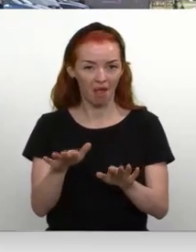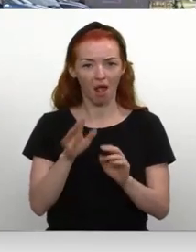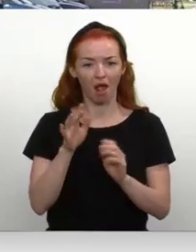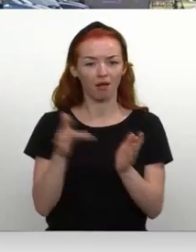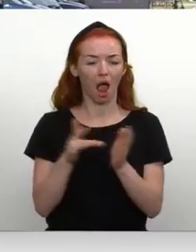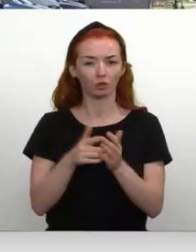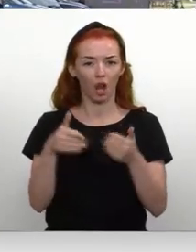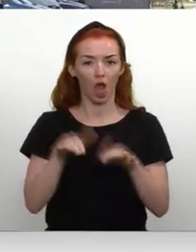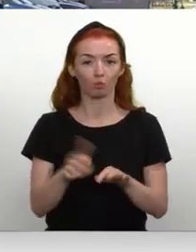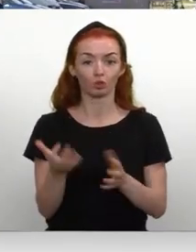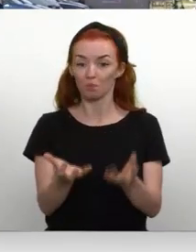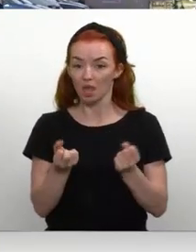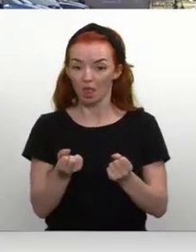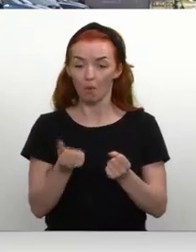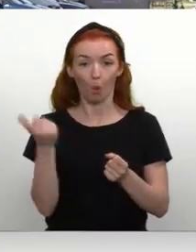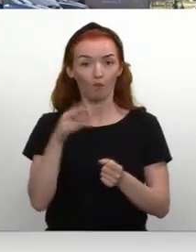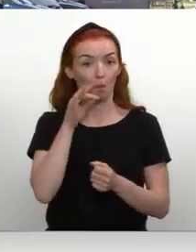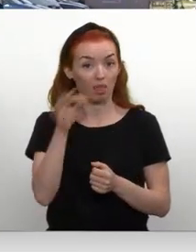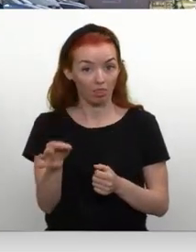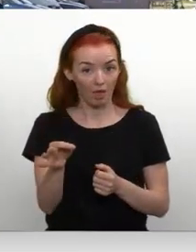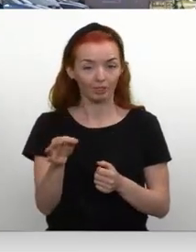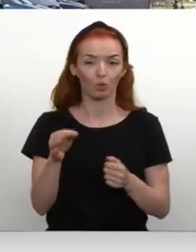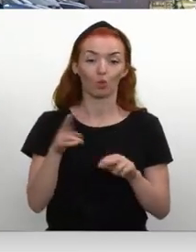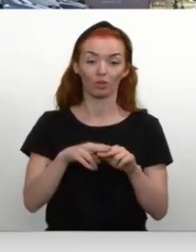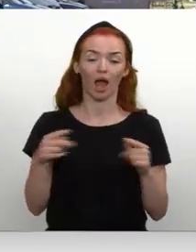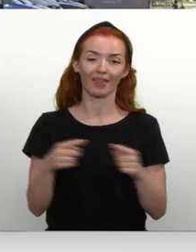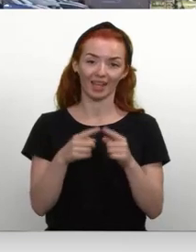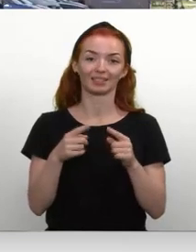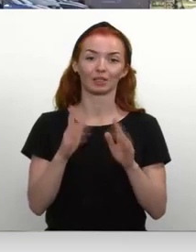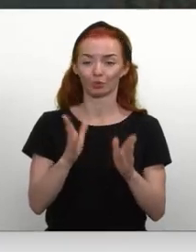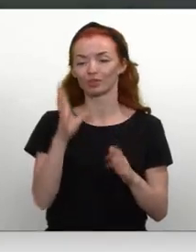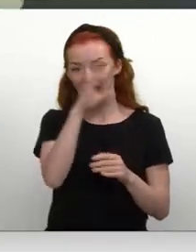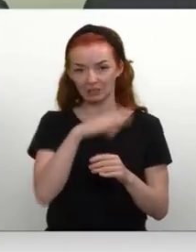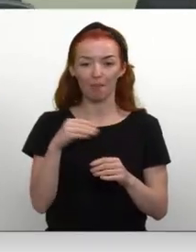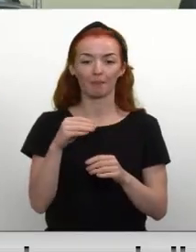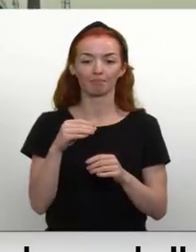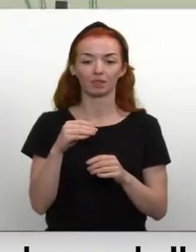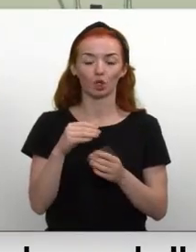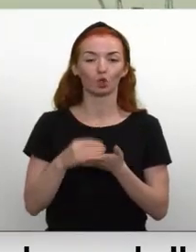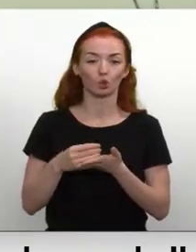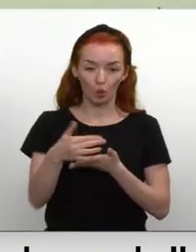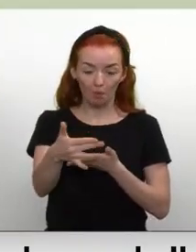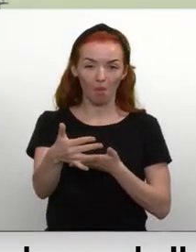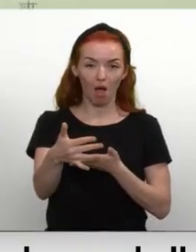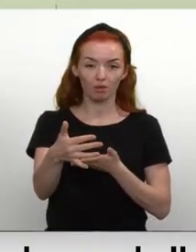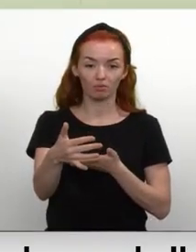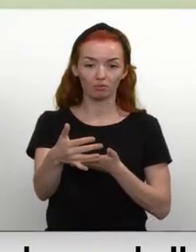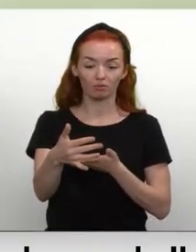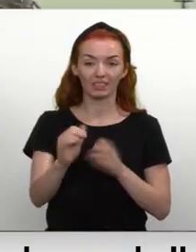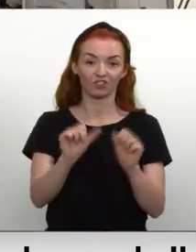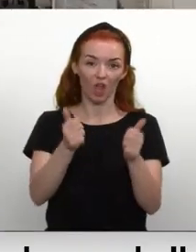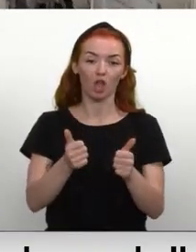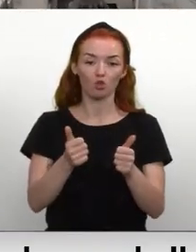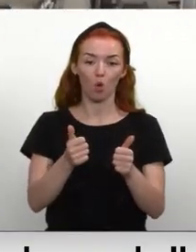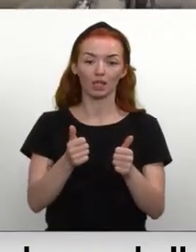kādas lēmumas viņš pieņemas, ko viņš informēs. Atiecīgi tādā veidā būs iespējams turpmāk izveidot